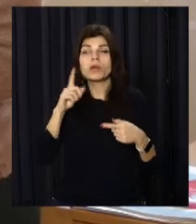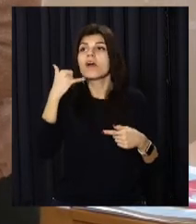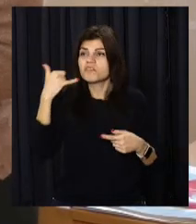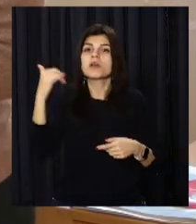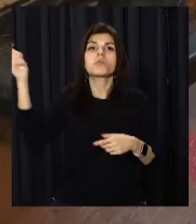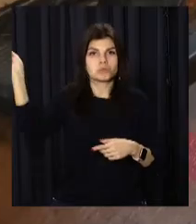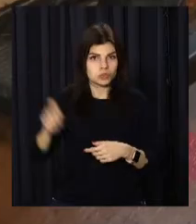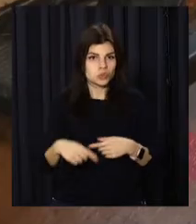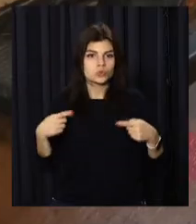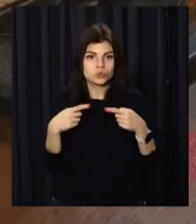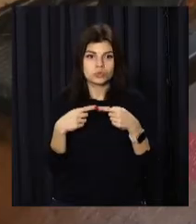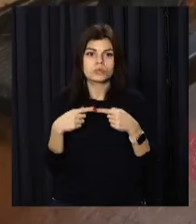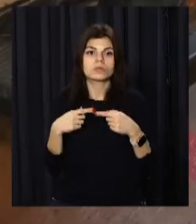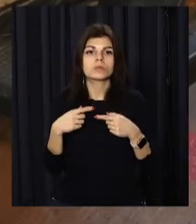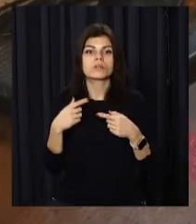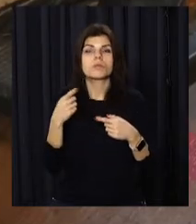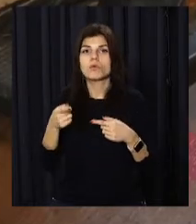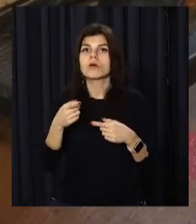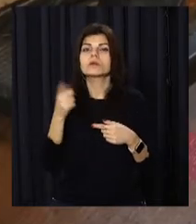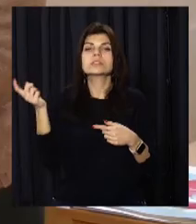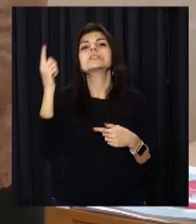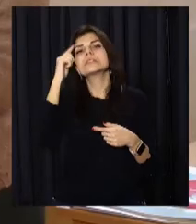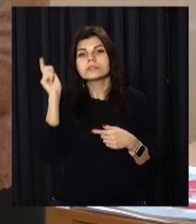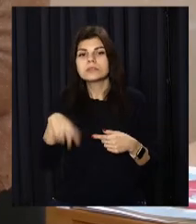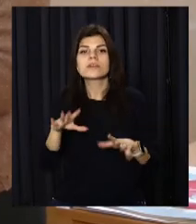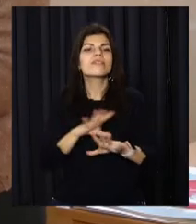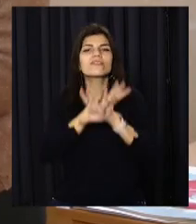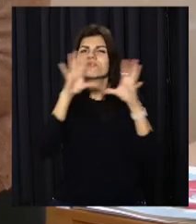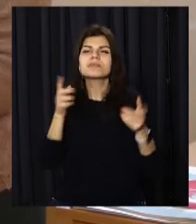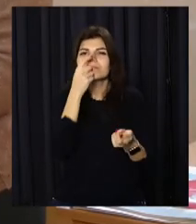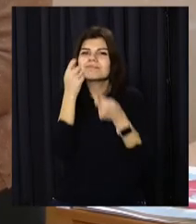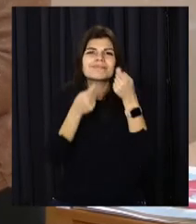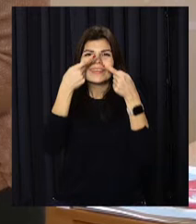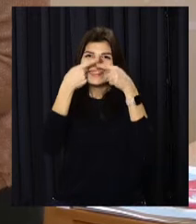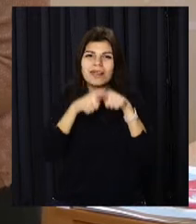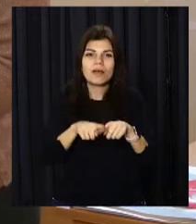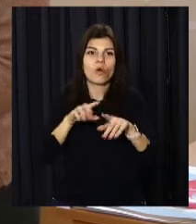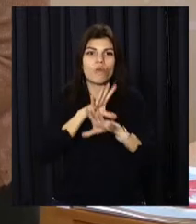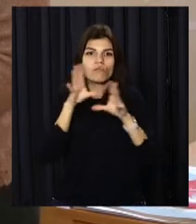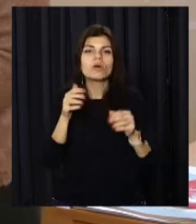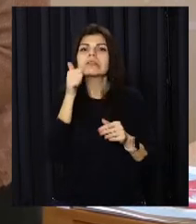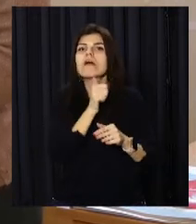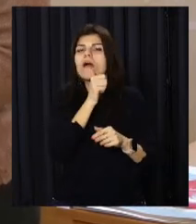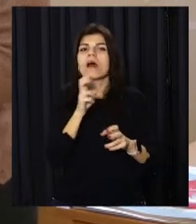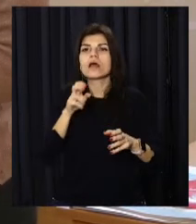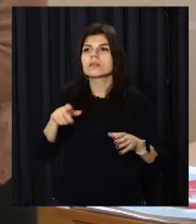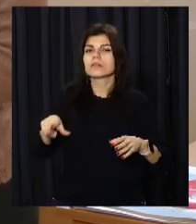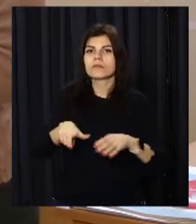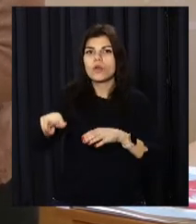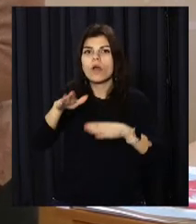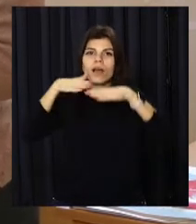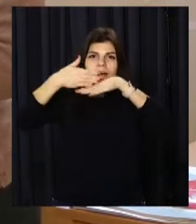водії, до кого потрібно їхати, вони знають всі такі потаємні дороги між